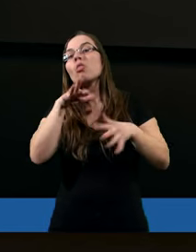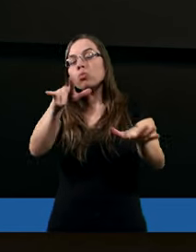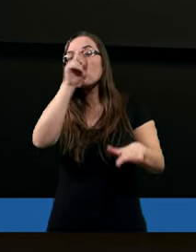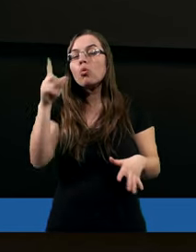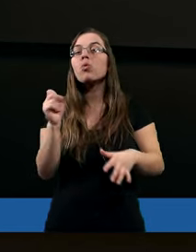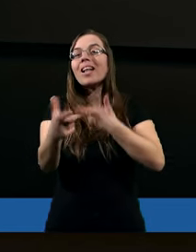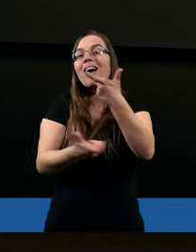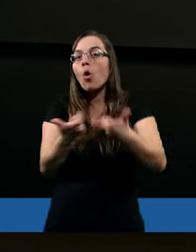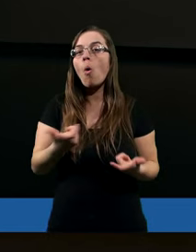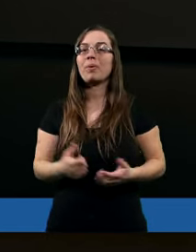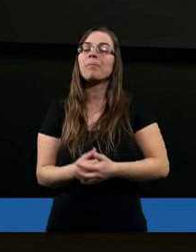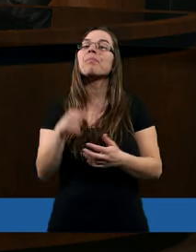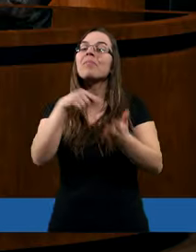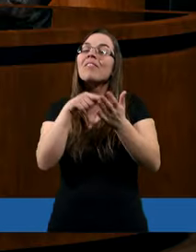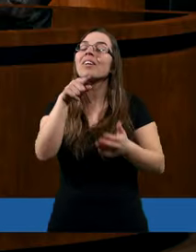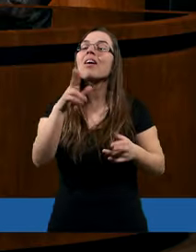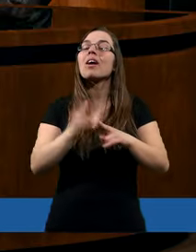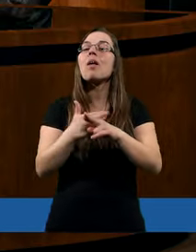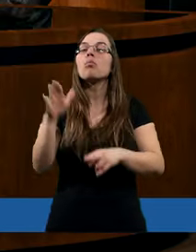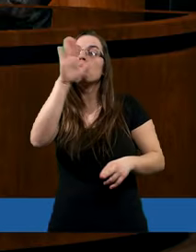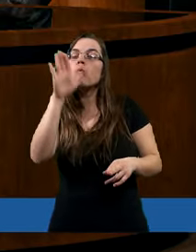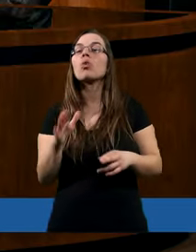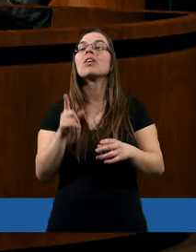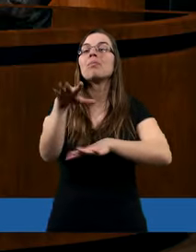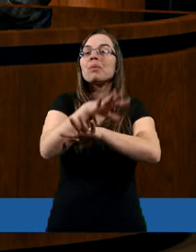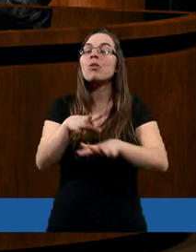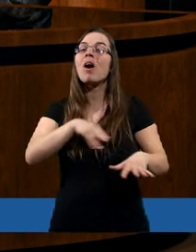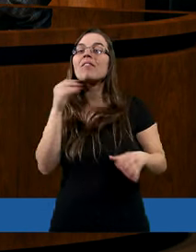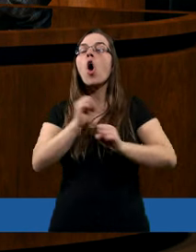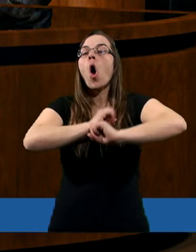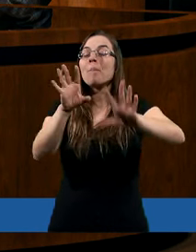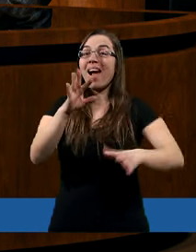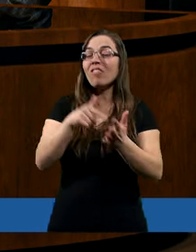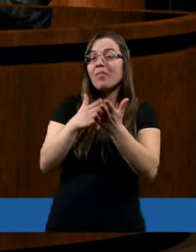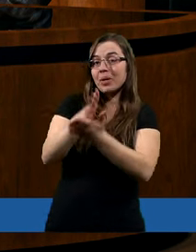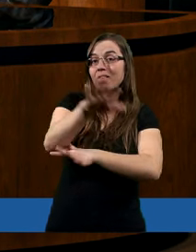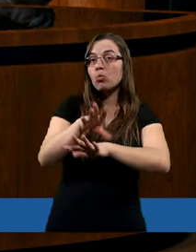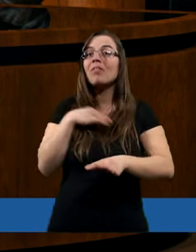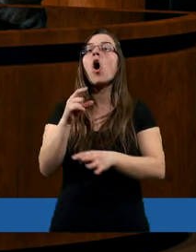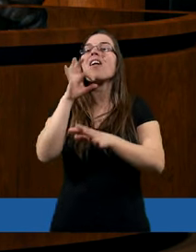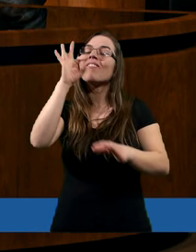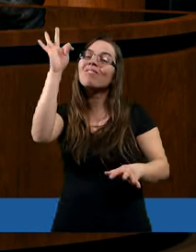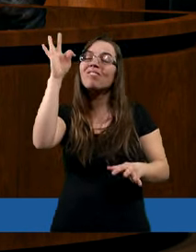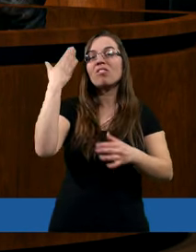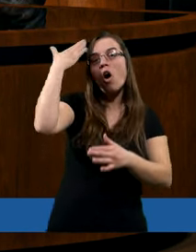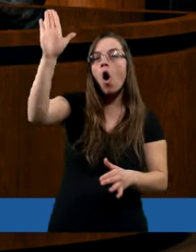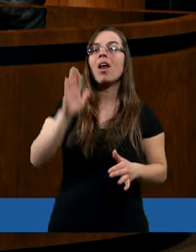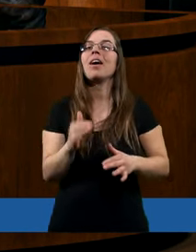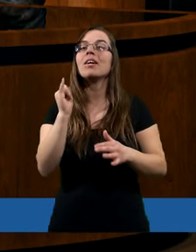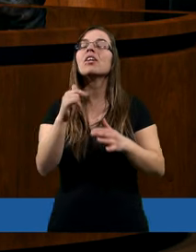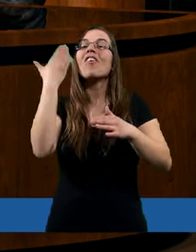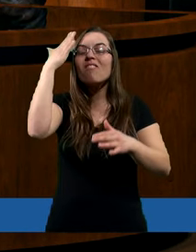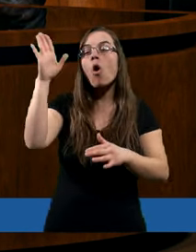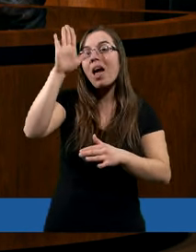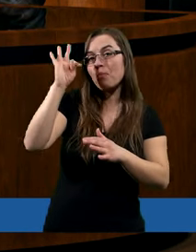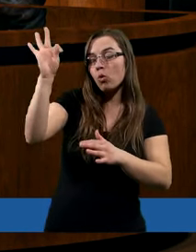jednak inaczej, tak? Wtedy, kiedy właśnie Bóg przez Ducha Świętego objawia nam swoją wolę, tak często się dzieje, czasami jest tak, że oczywiście nie rozumiemy